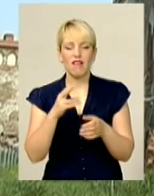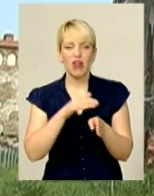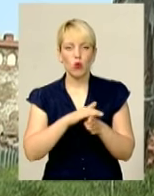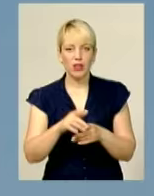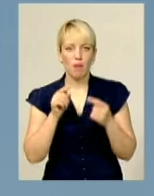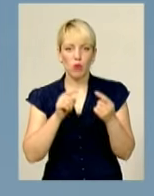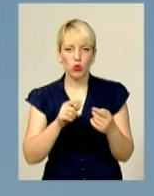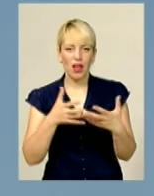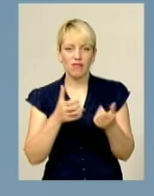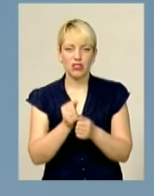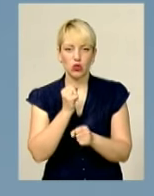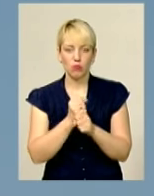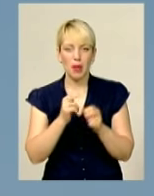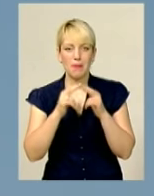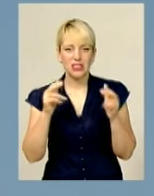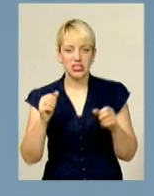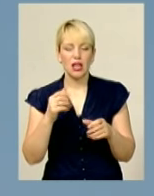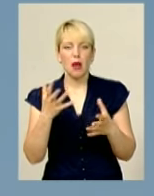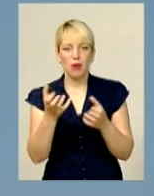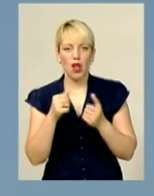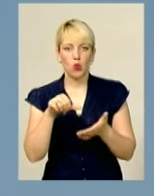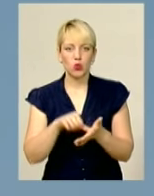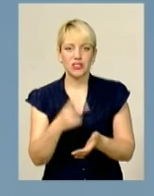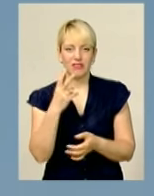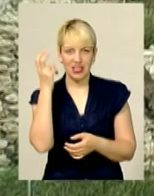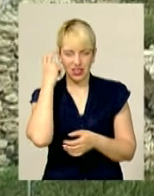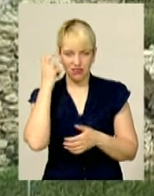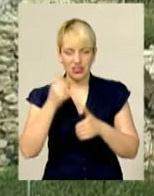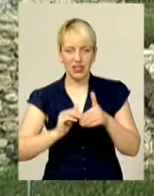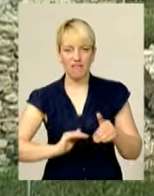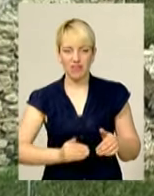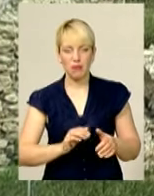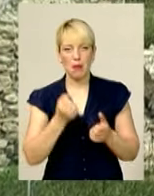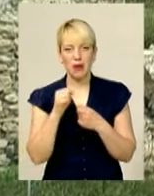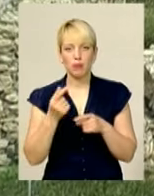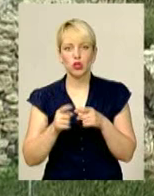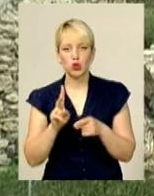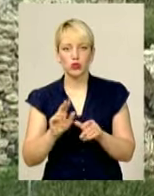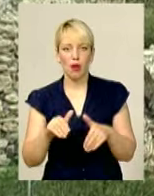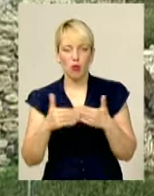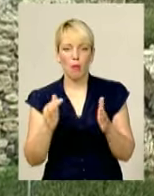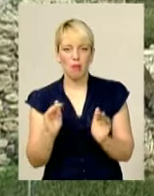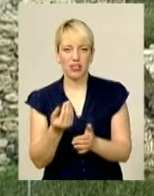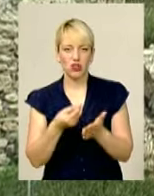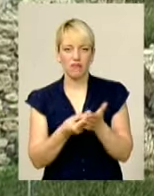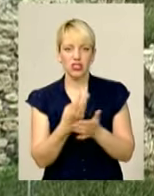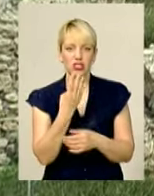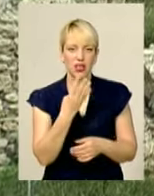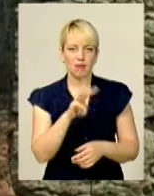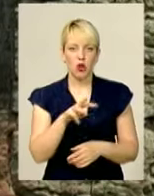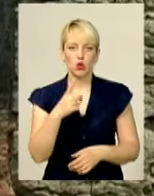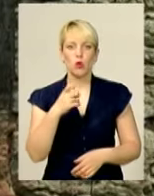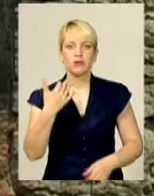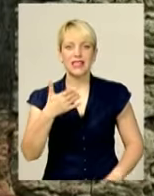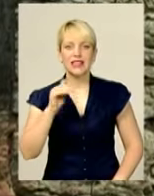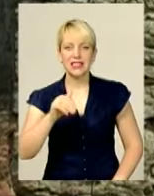Межибіському заповіднику брали участь дві київські фірми. Перемогла та, яка запропонувала меншу вартість – 4 мільйони 150 тисяч